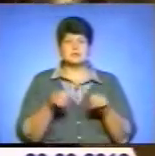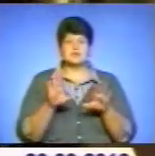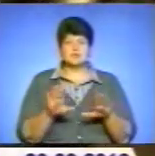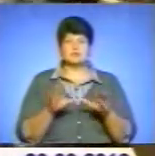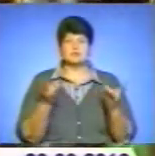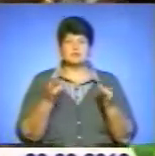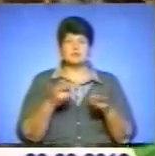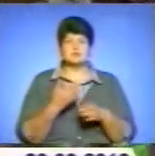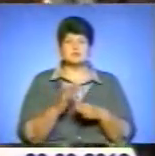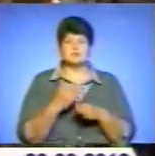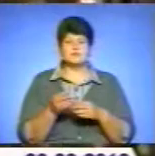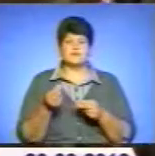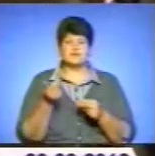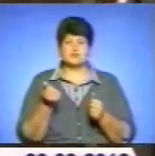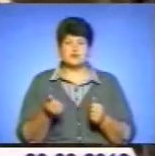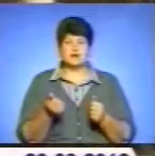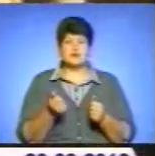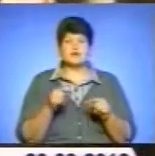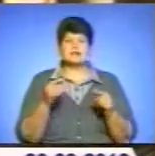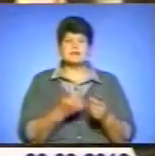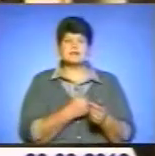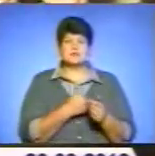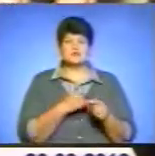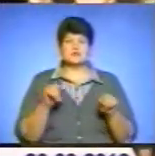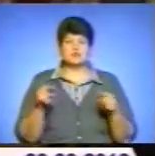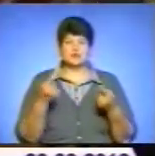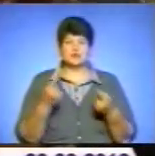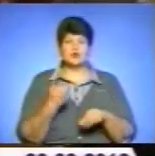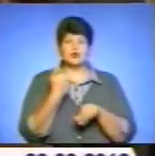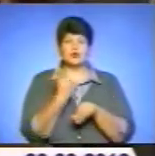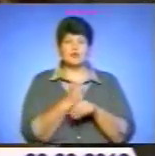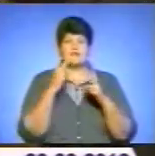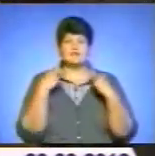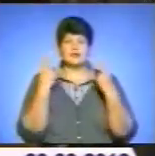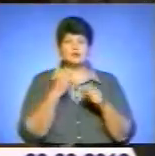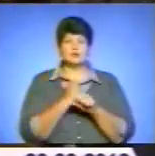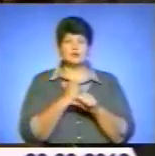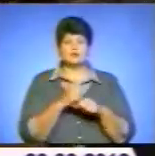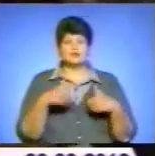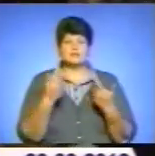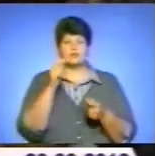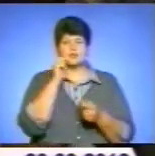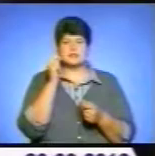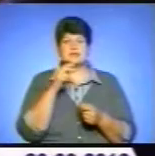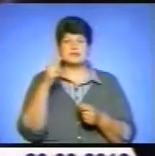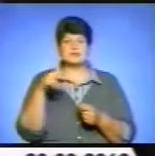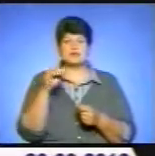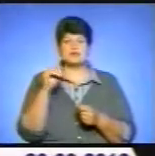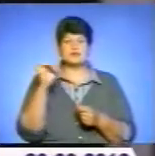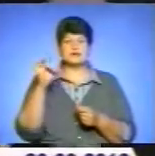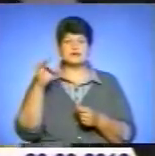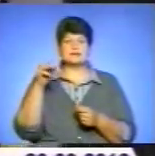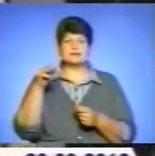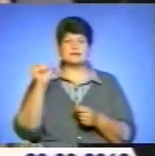Ініціатор створення фонду «Буковина» та його основний інвестор, голова Федерації роботодавців України Дмитро Фірташ, вважає, що